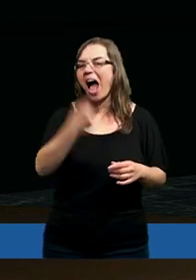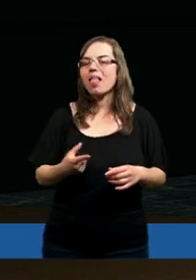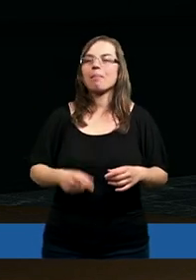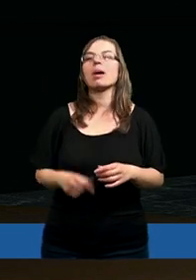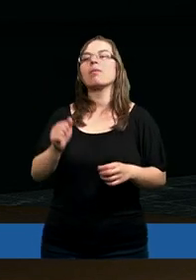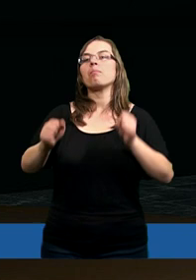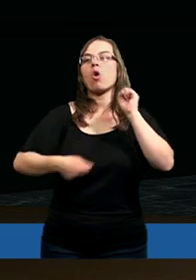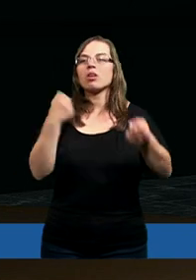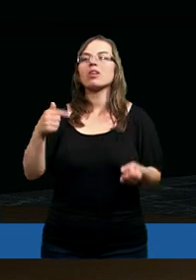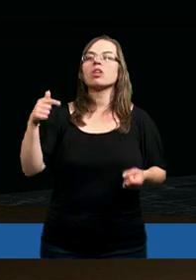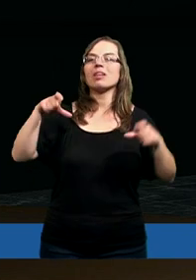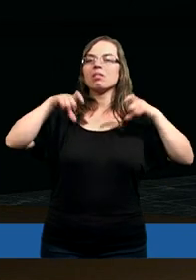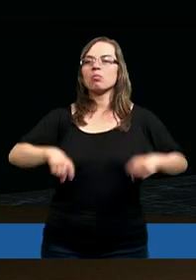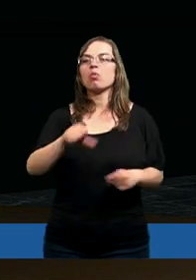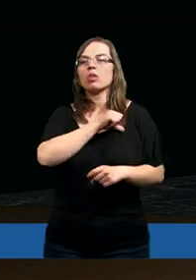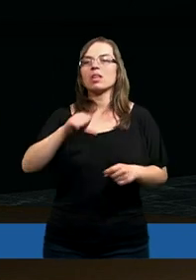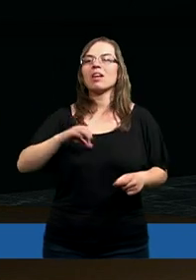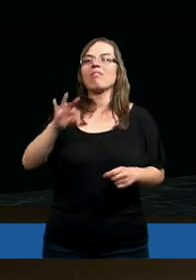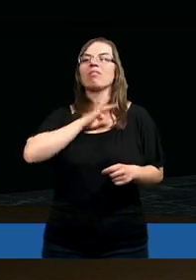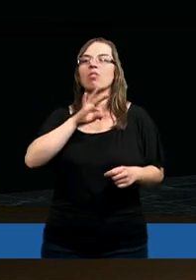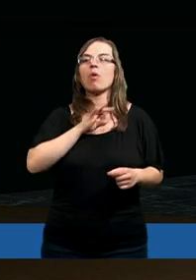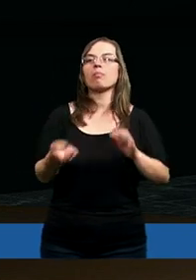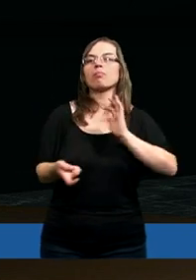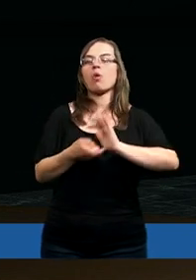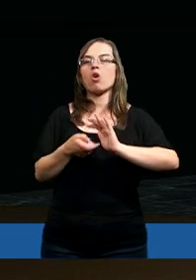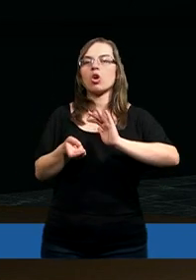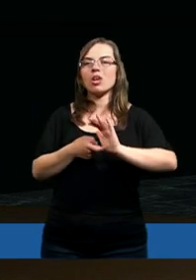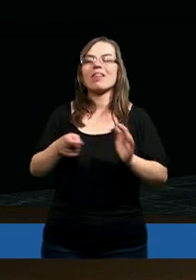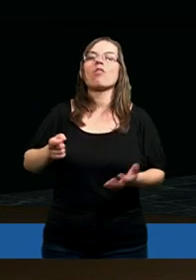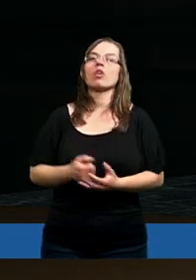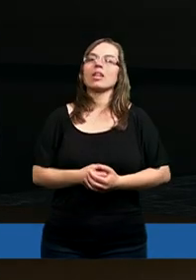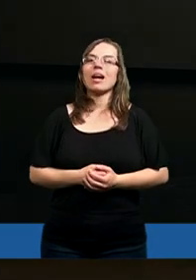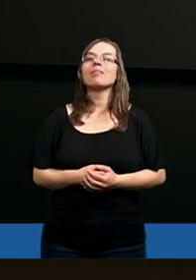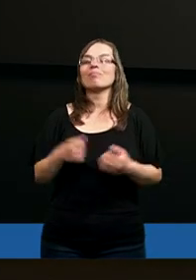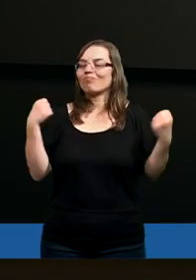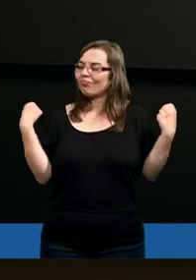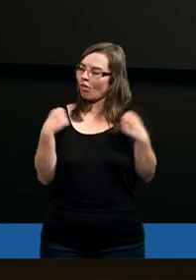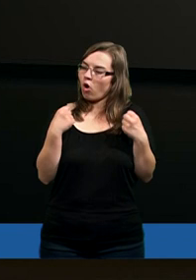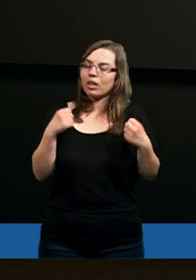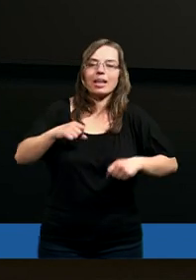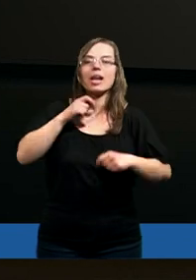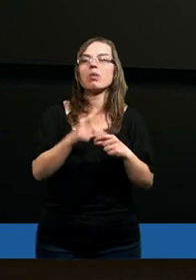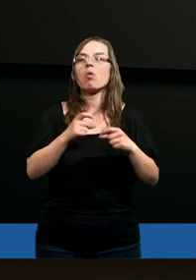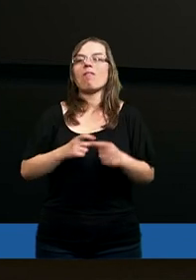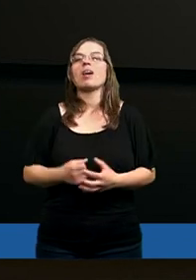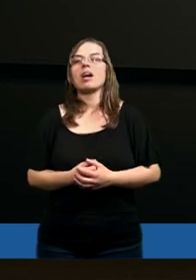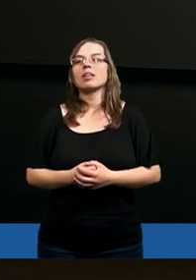hańbą, ponieważ nużają się w swoich porządliwościach. No mocne słowa.